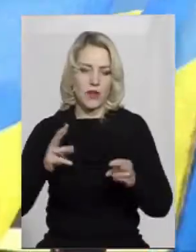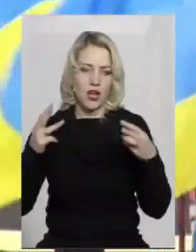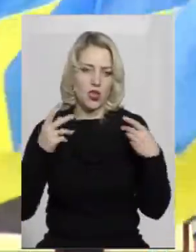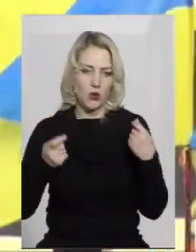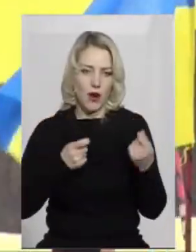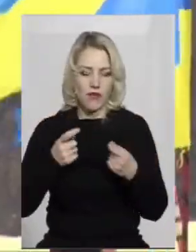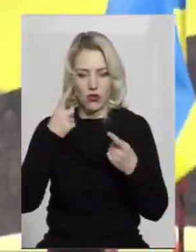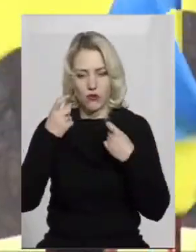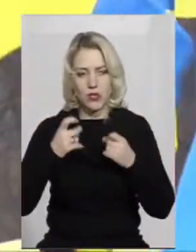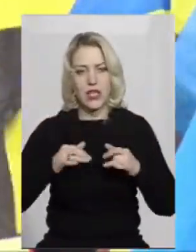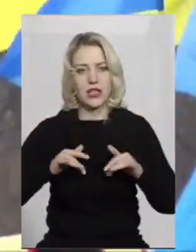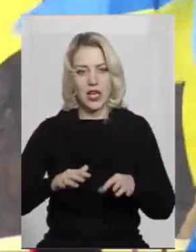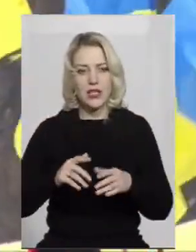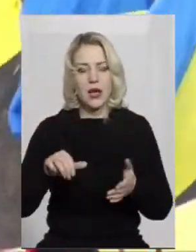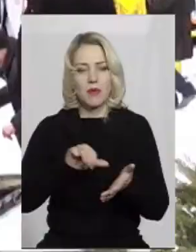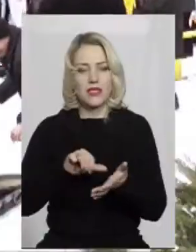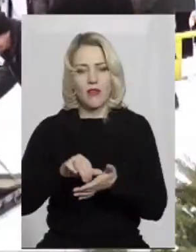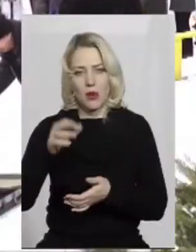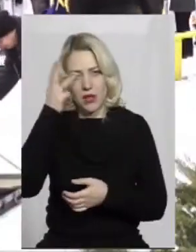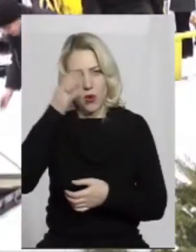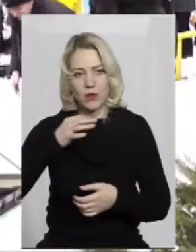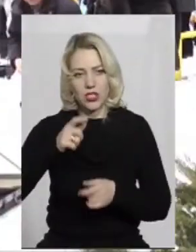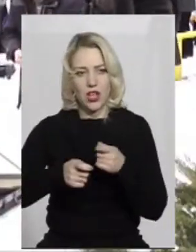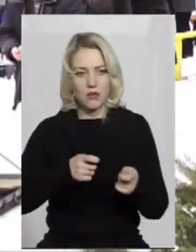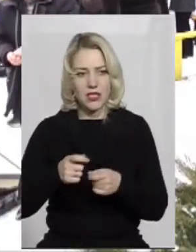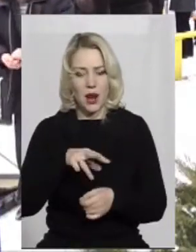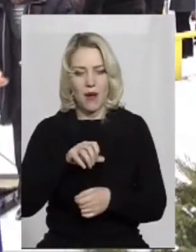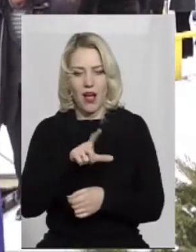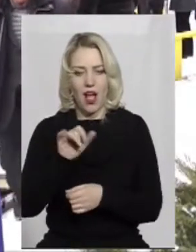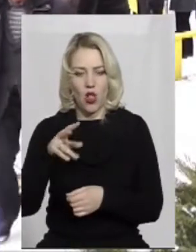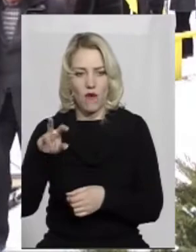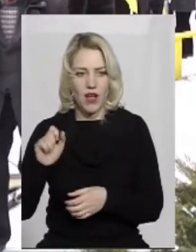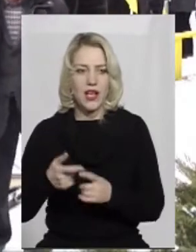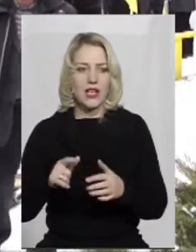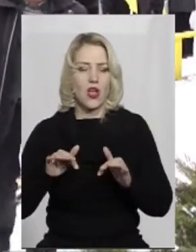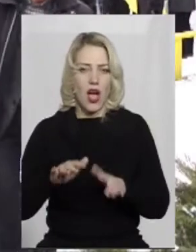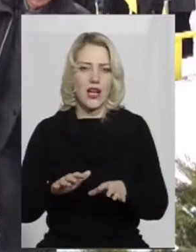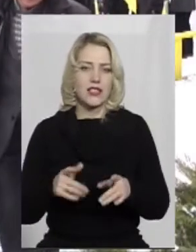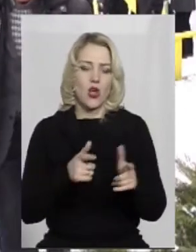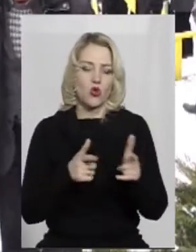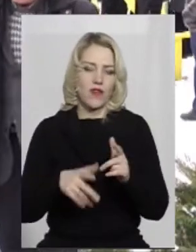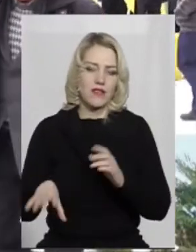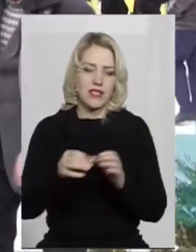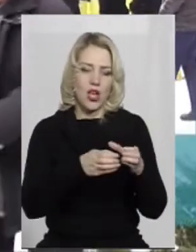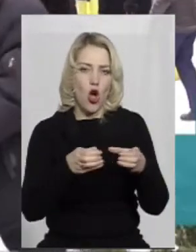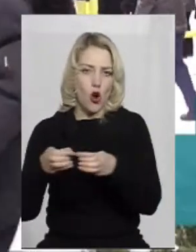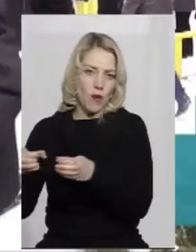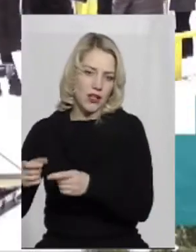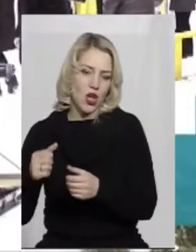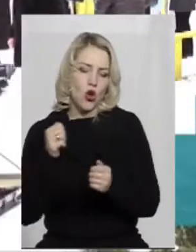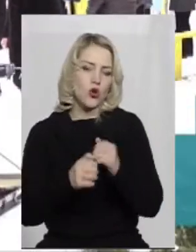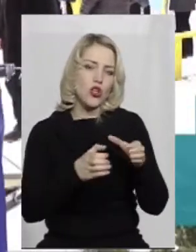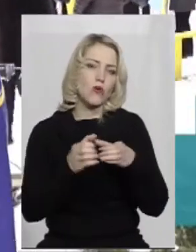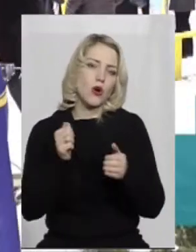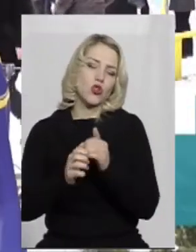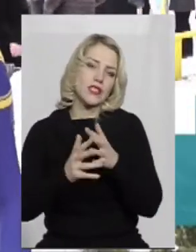комунікацій з громадськістю Хмельницької облдержадміністрації Інна Михайлова. За її словами, до акції готувалися усі громади. Тут кожна громада, кожне